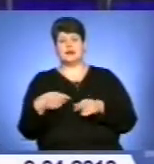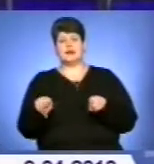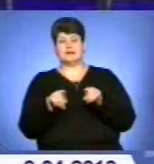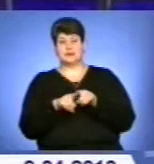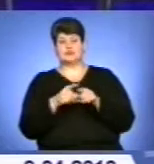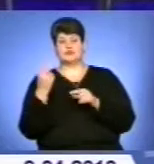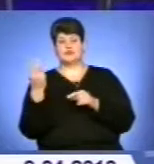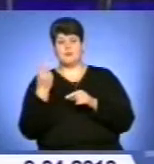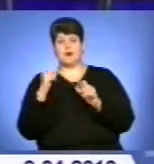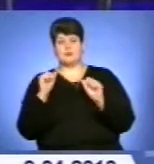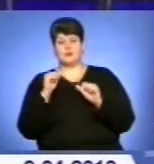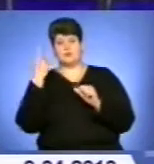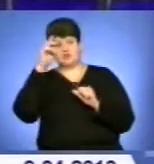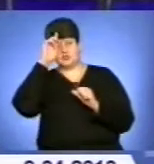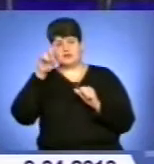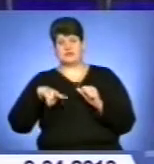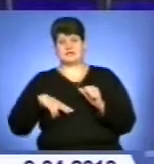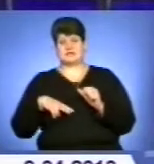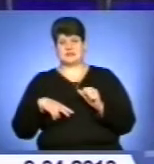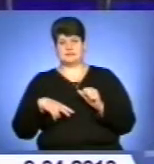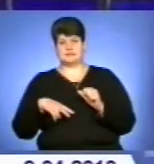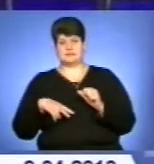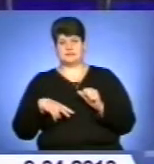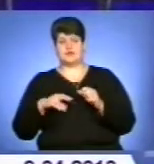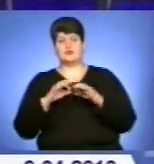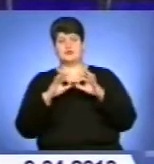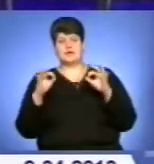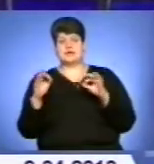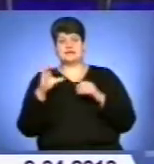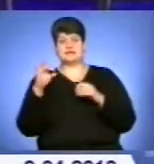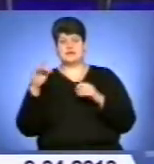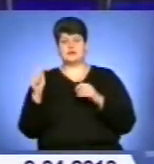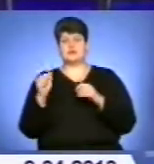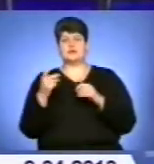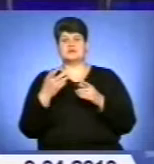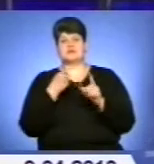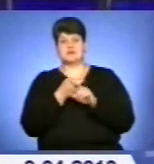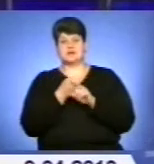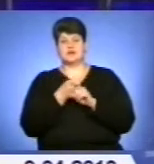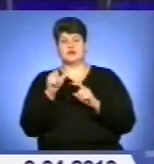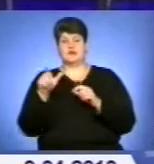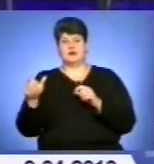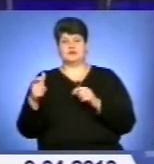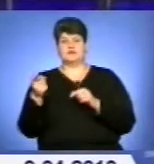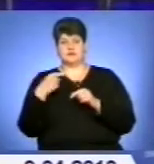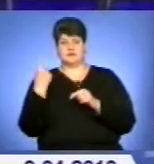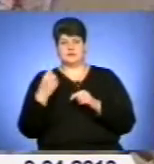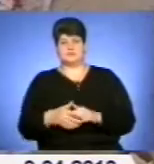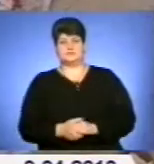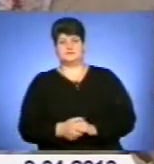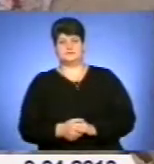управліннями обласної державної адміністрації. Сюжет з сектору зв'язків з громадськістю ОМВС України у Тернопільській області.